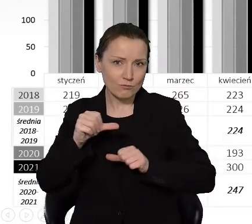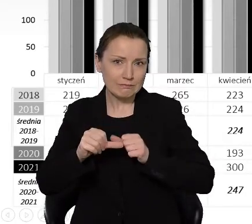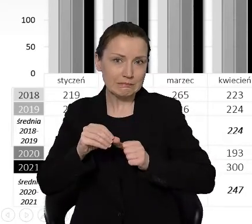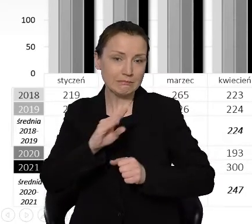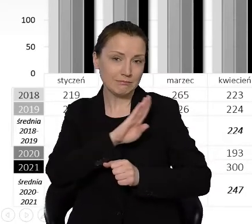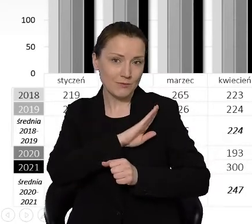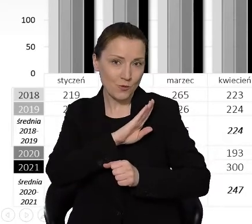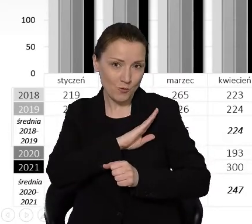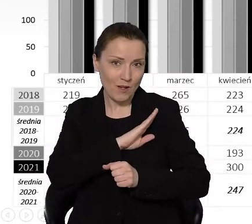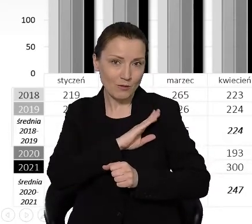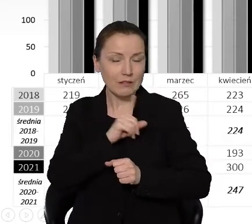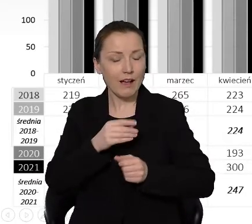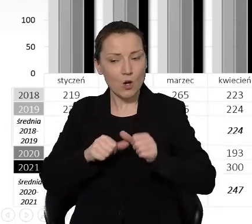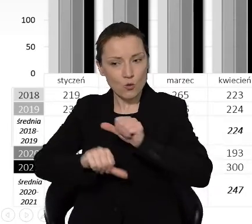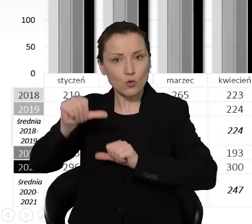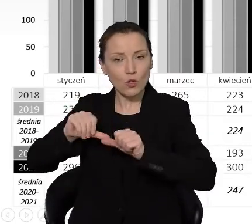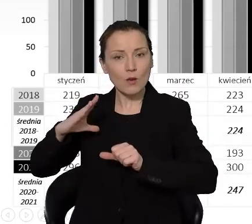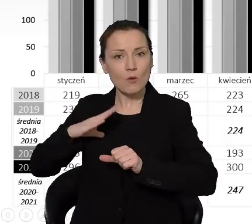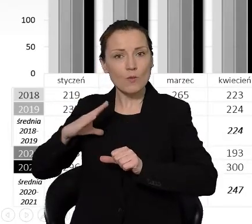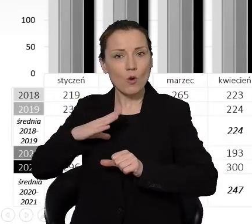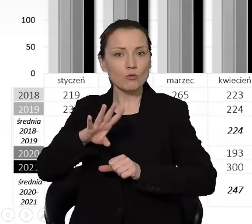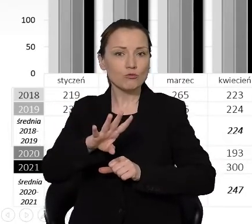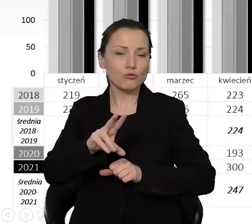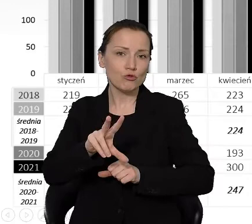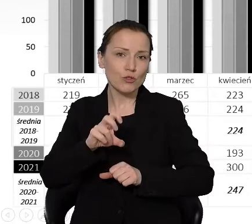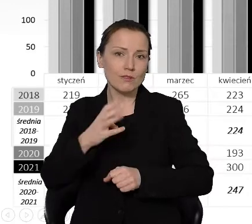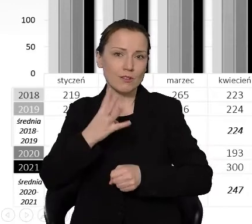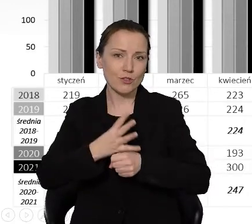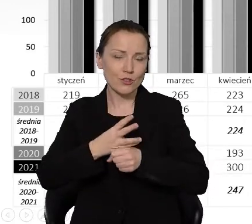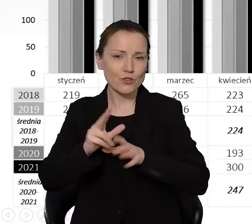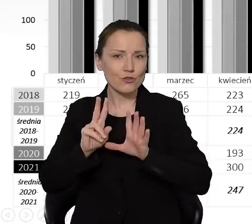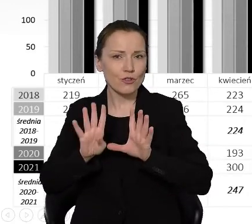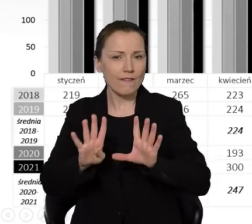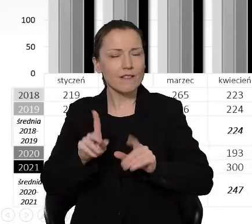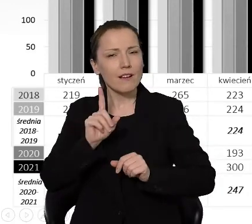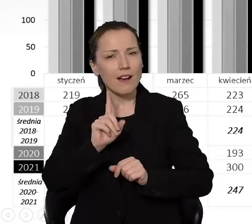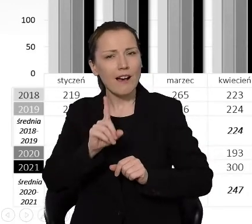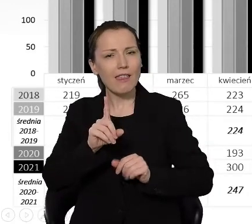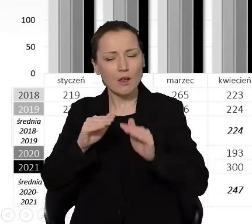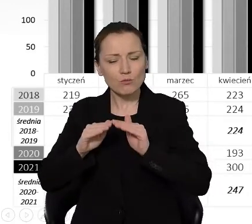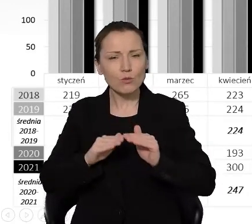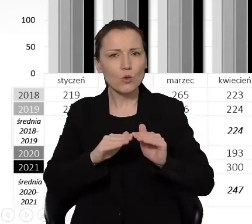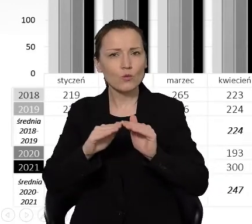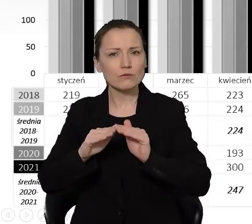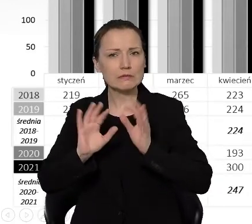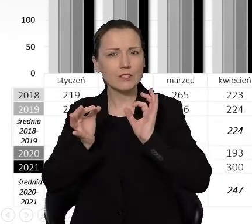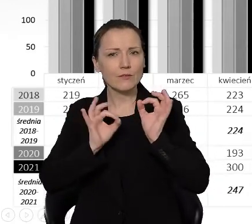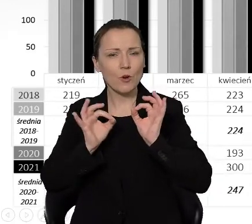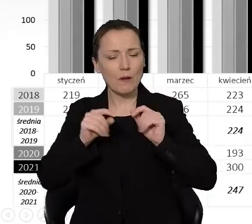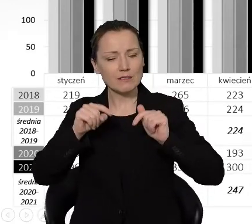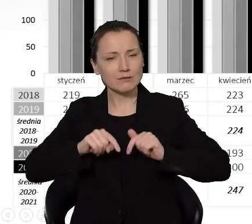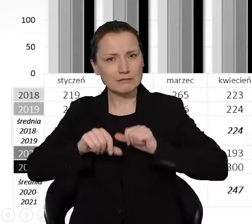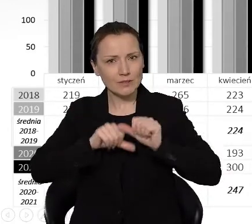było to nieco więcej, 349, ale porównujemy tę informację z